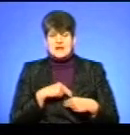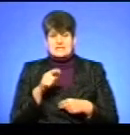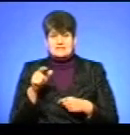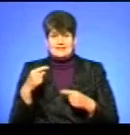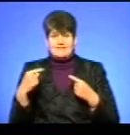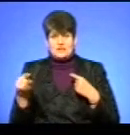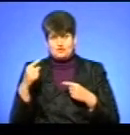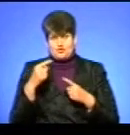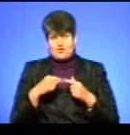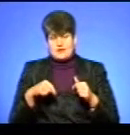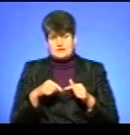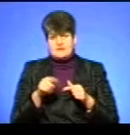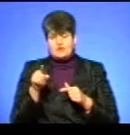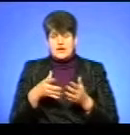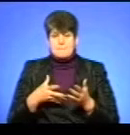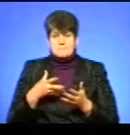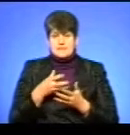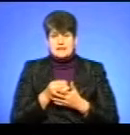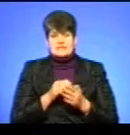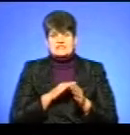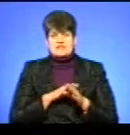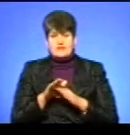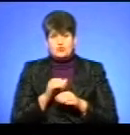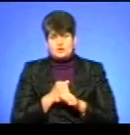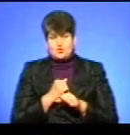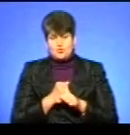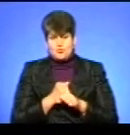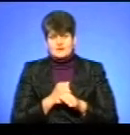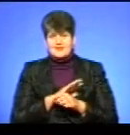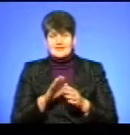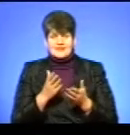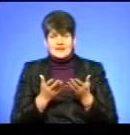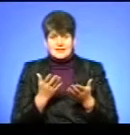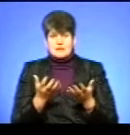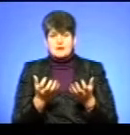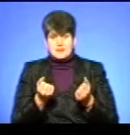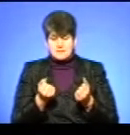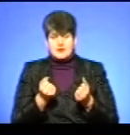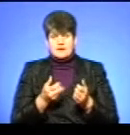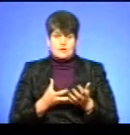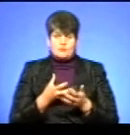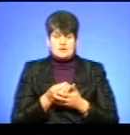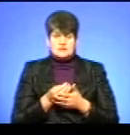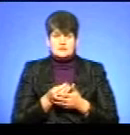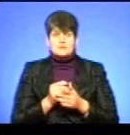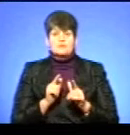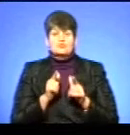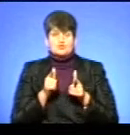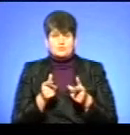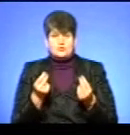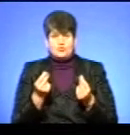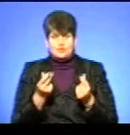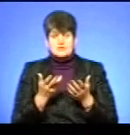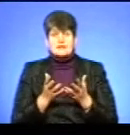іншої організації. Вона платить за виконані роботи, які приймає і оплачує. При надходженні коштів на рахунки